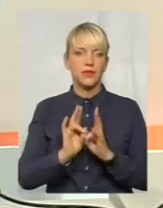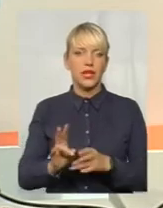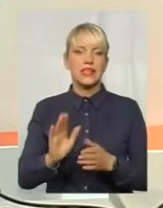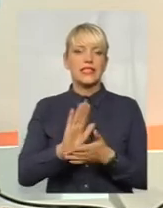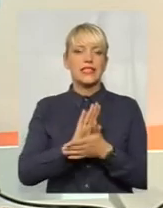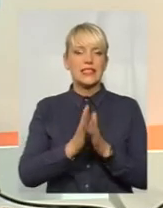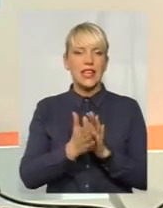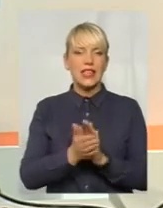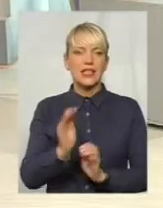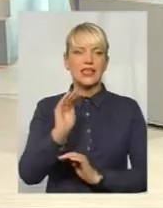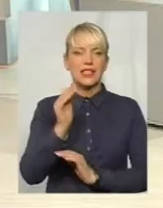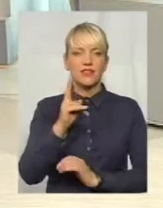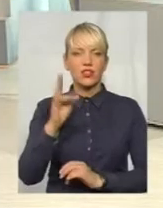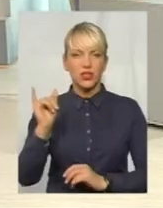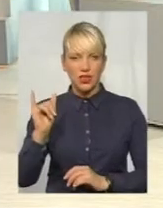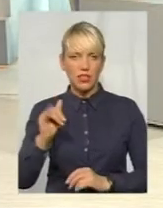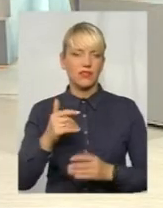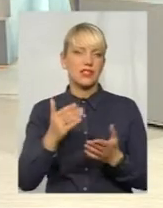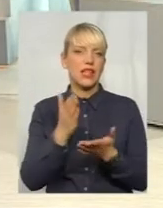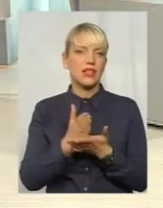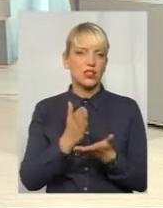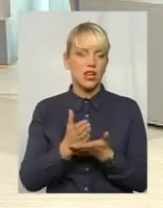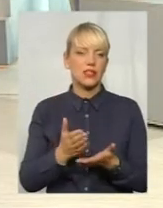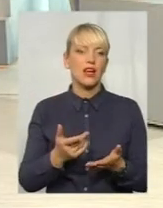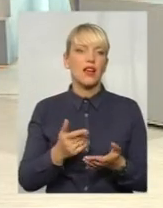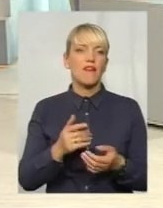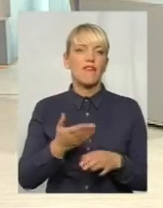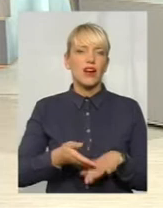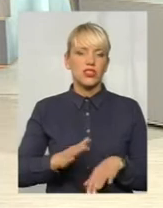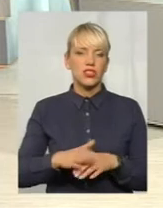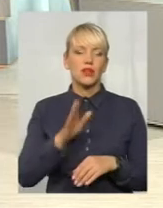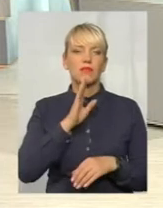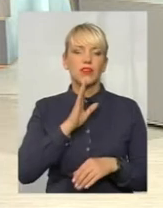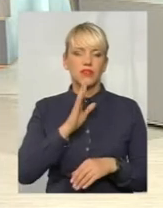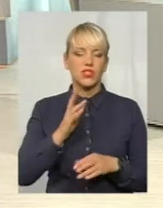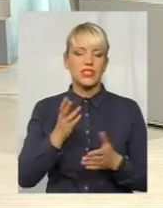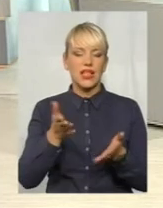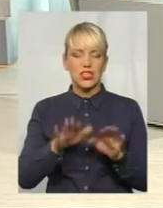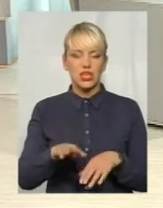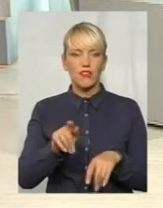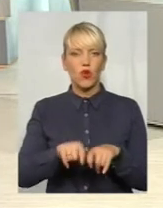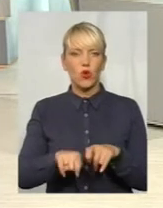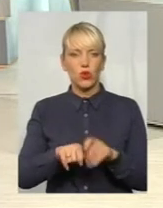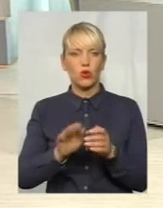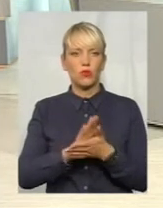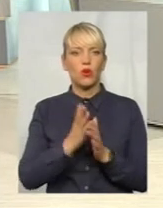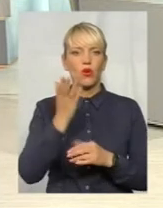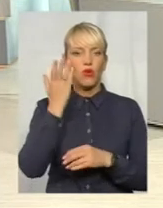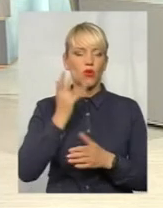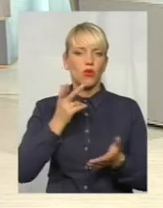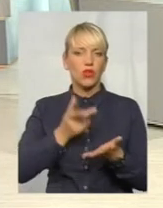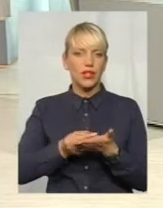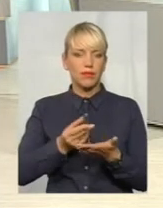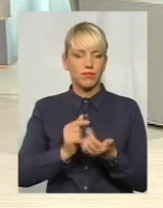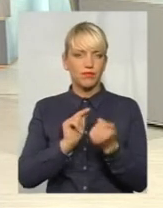важким. Вона знаходиться в контрольованому стані, коли знімається ці судомні напади,